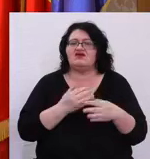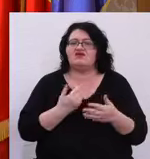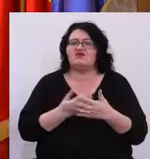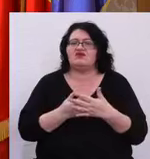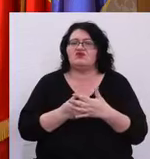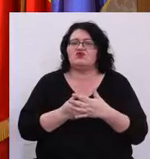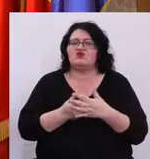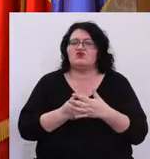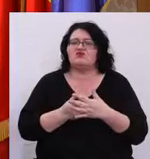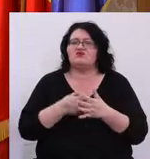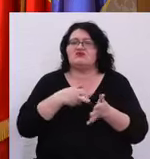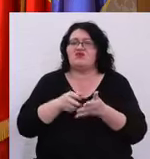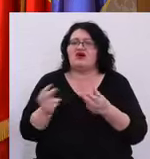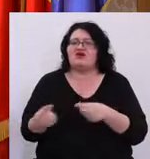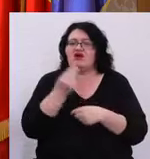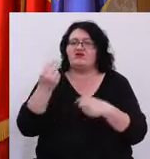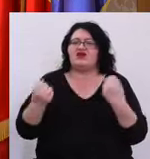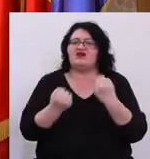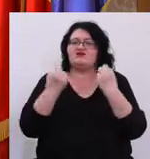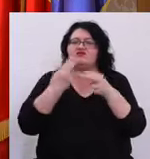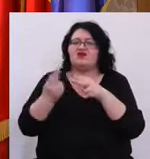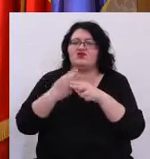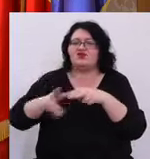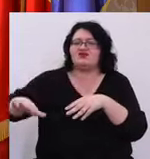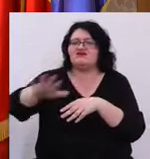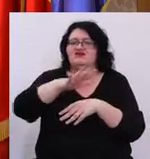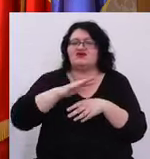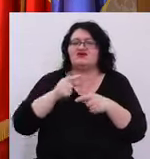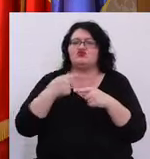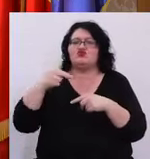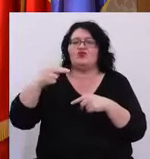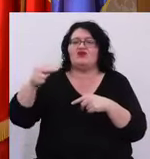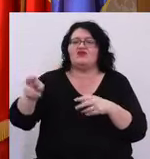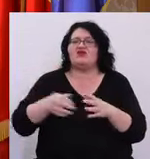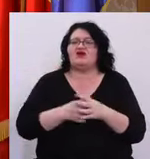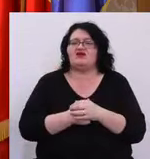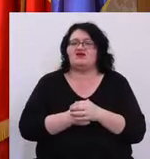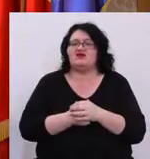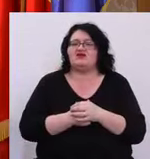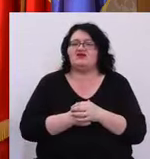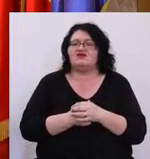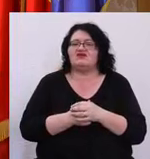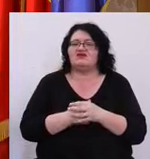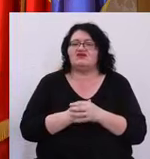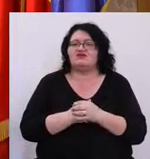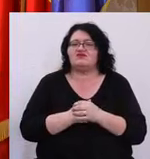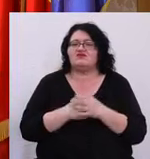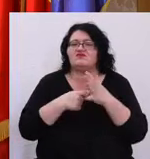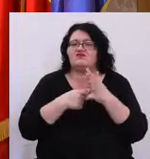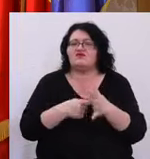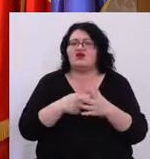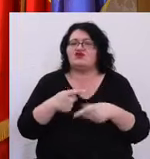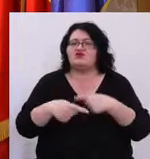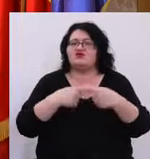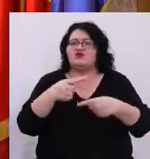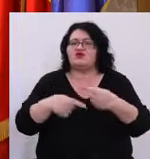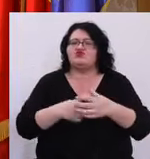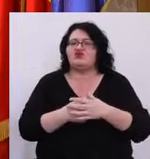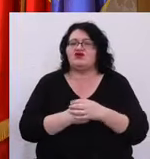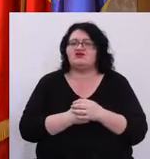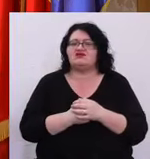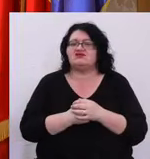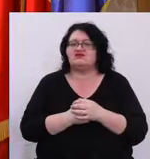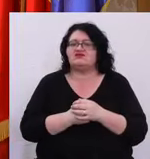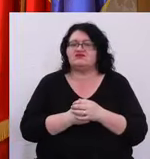eficientizare acțiunilor de curățenie și așa mai departe Acest proces de